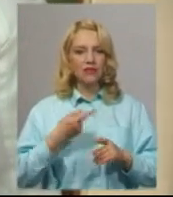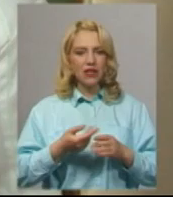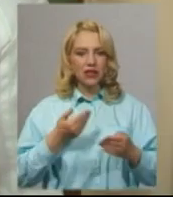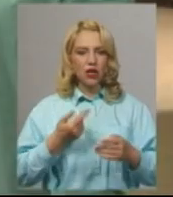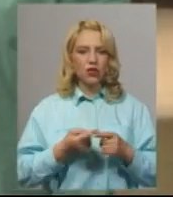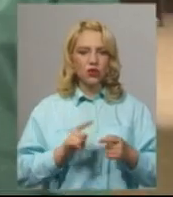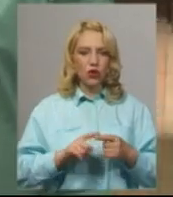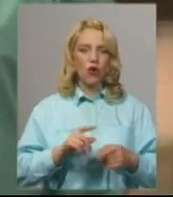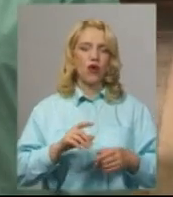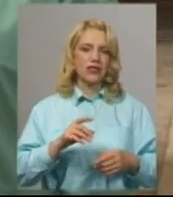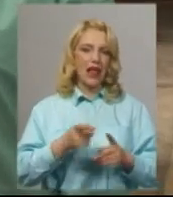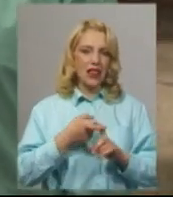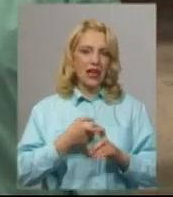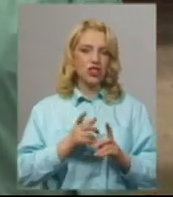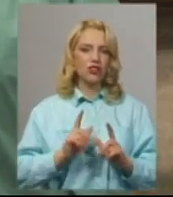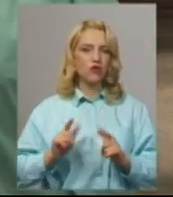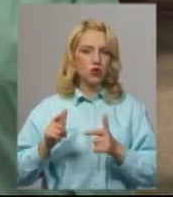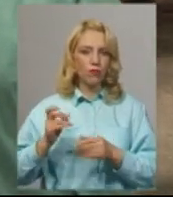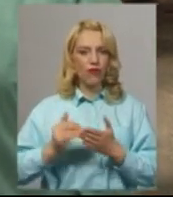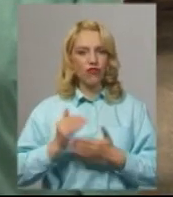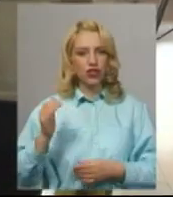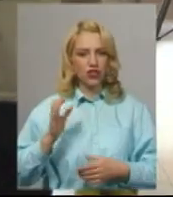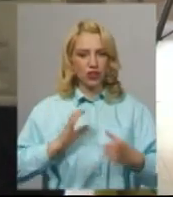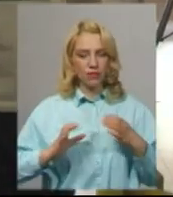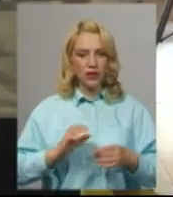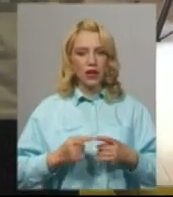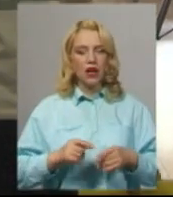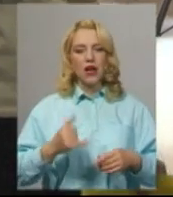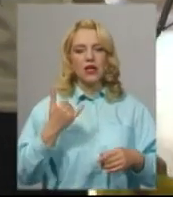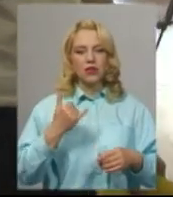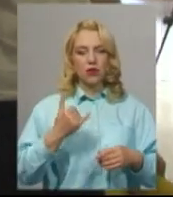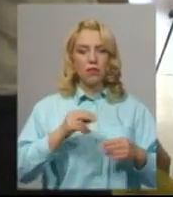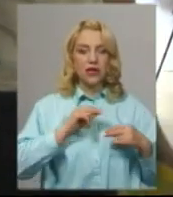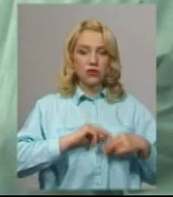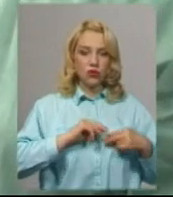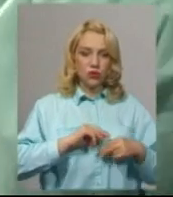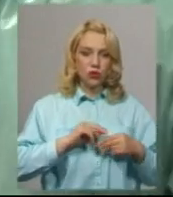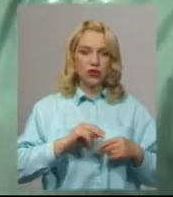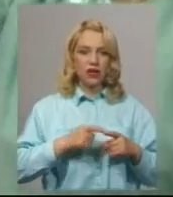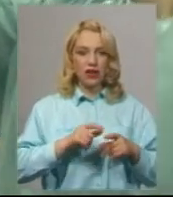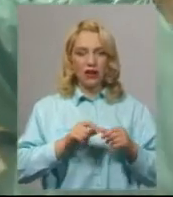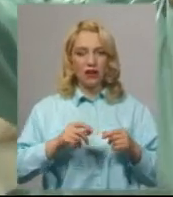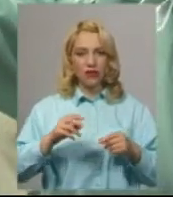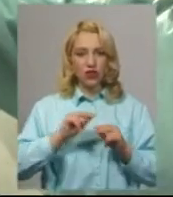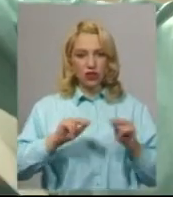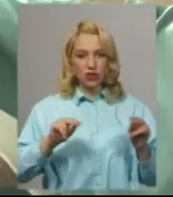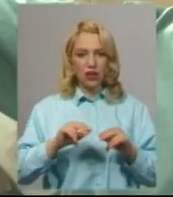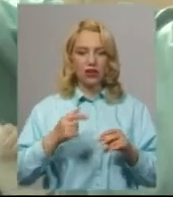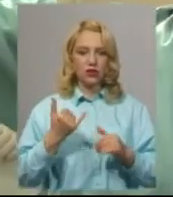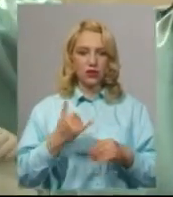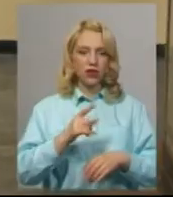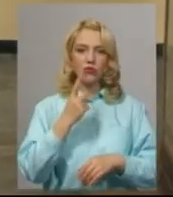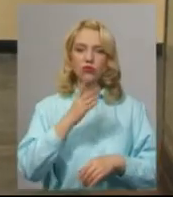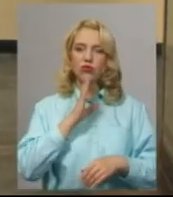заклад вищої освіти. Працює в міській дитячій лікарні педіатром, а сьогодні міряла учасникам температуру Мирослава Терлецька. Каже, одну дівчину